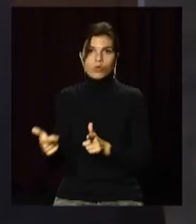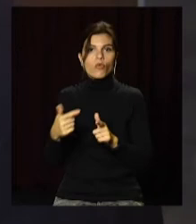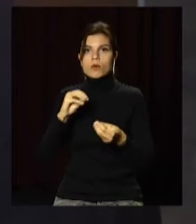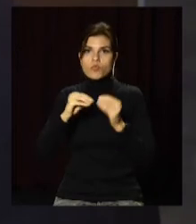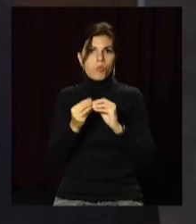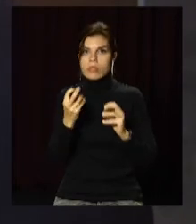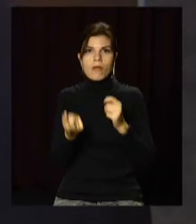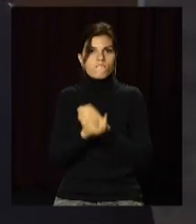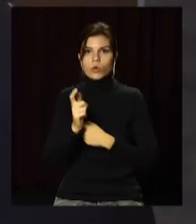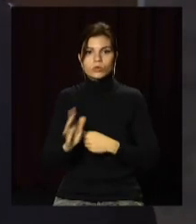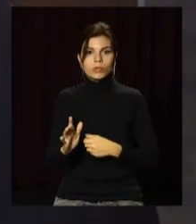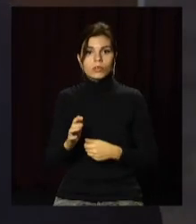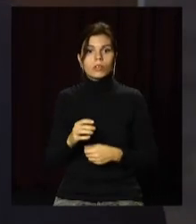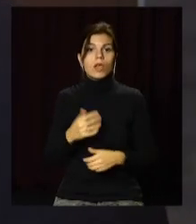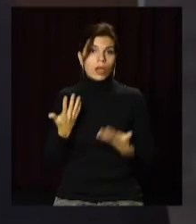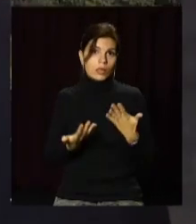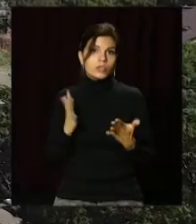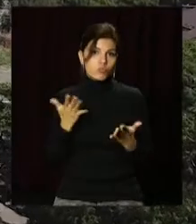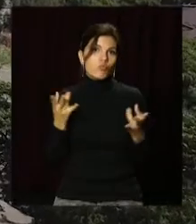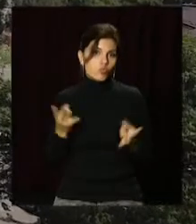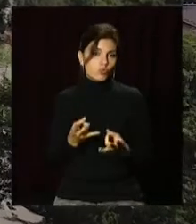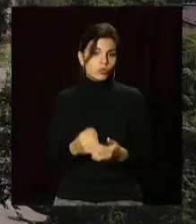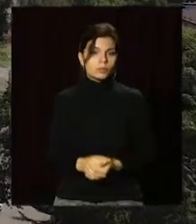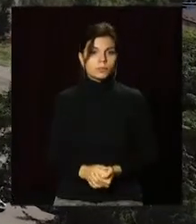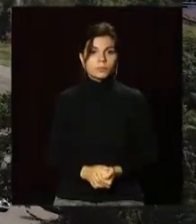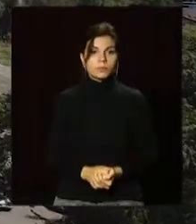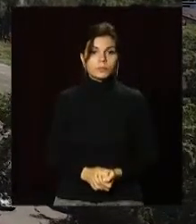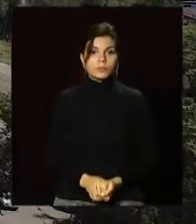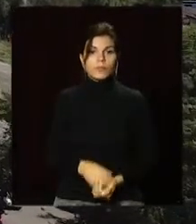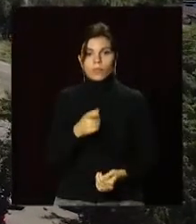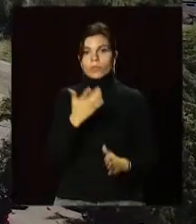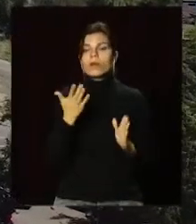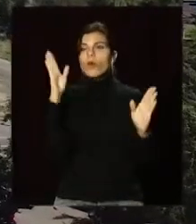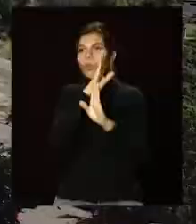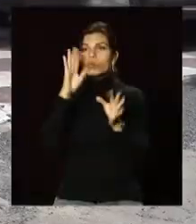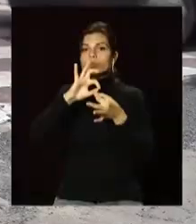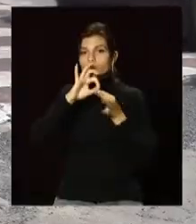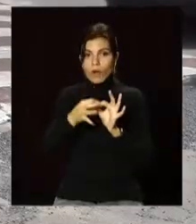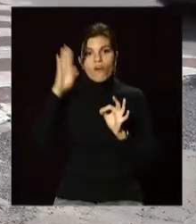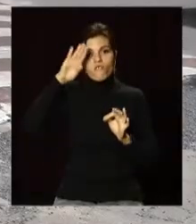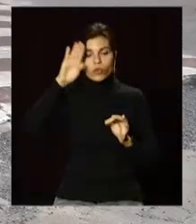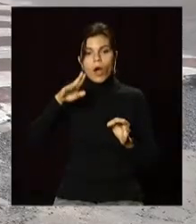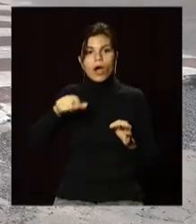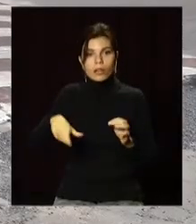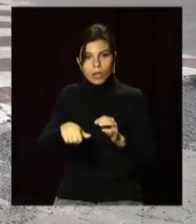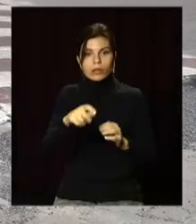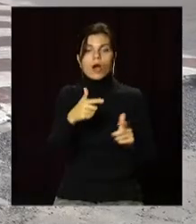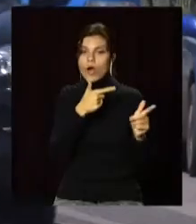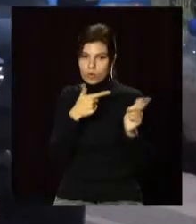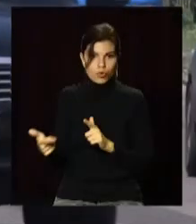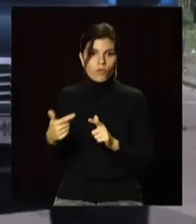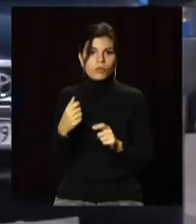і можна нести якісь. Якщо в цьому буде необхідність. Готові працювати в складних погодних умовах міськводоканал, комунальний транспорт і